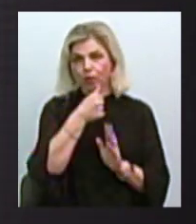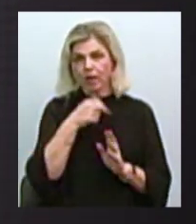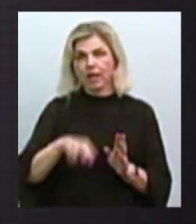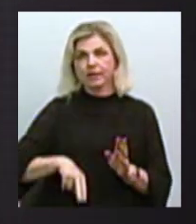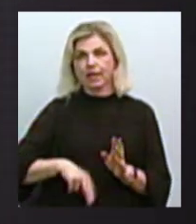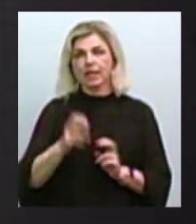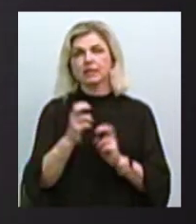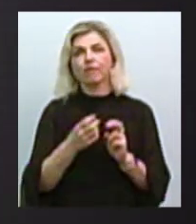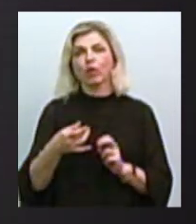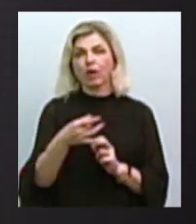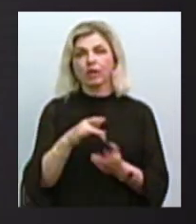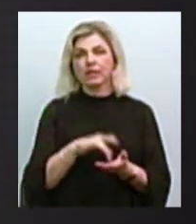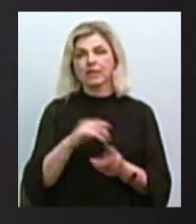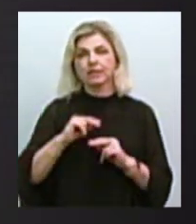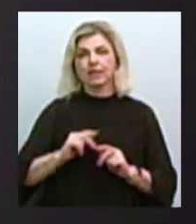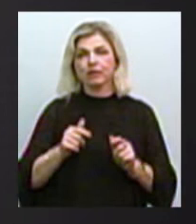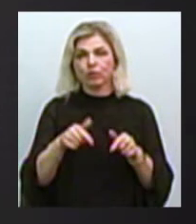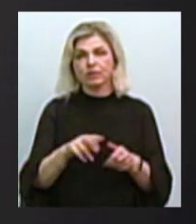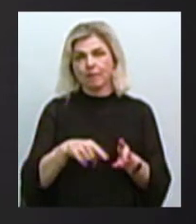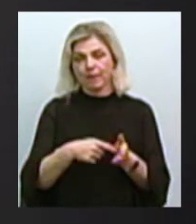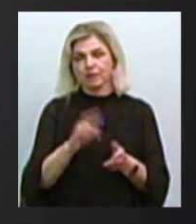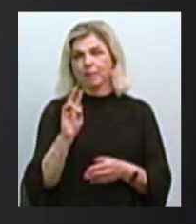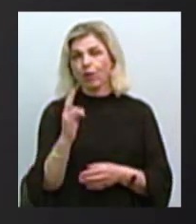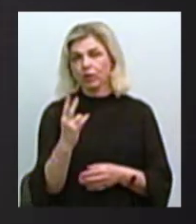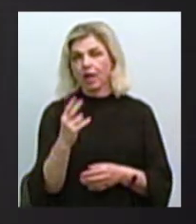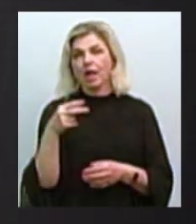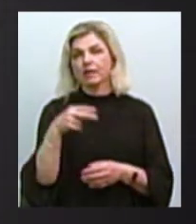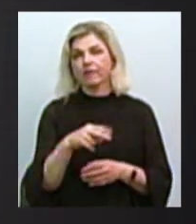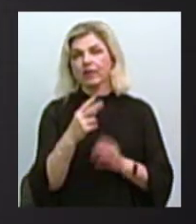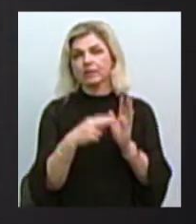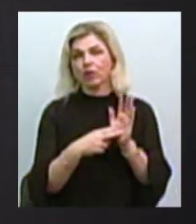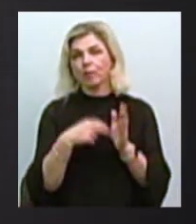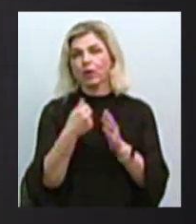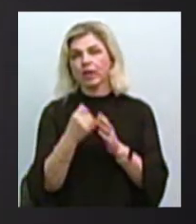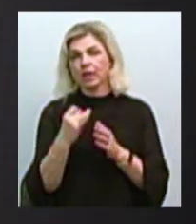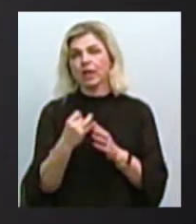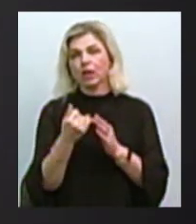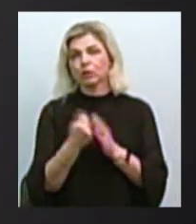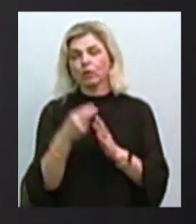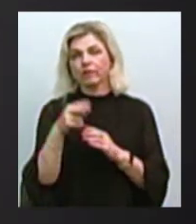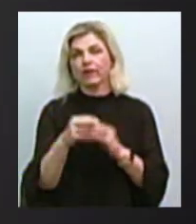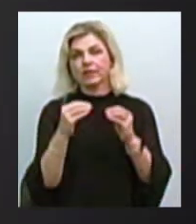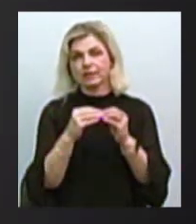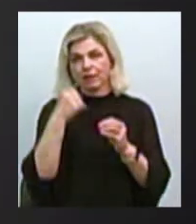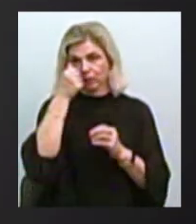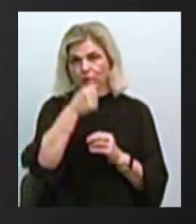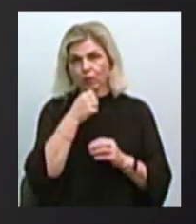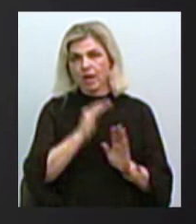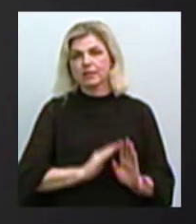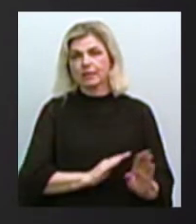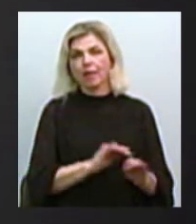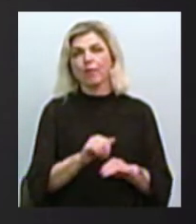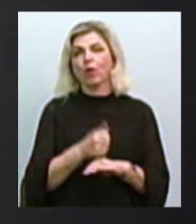Заводського районного центру зайнятості міста Миколаїва. У 2007-2010 роках – заступник голови Миколаївської